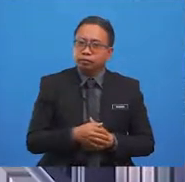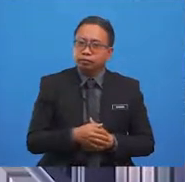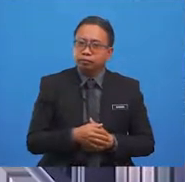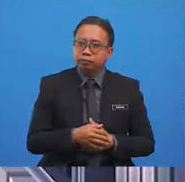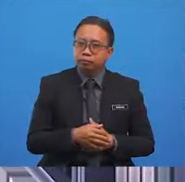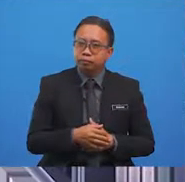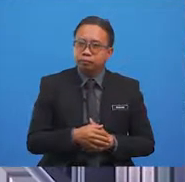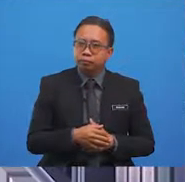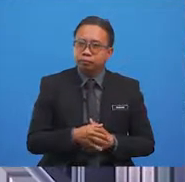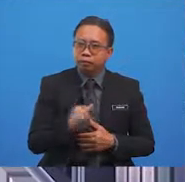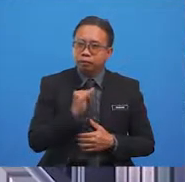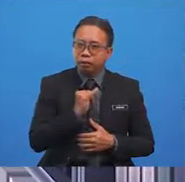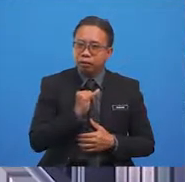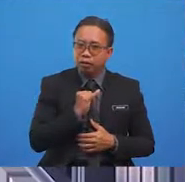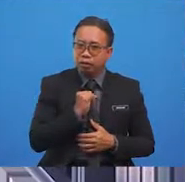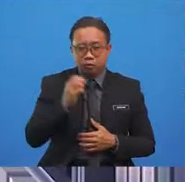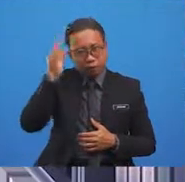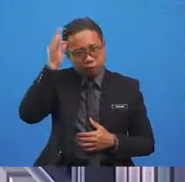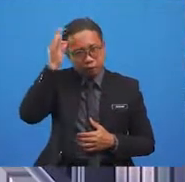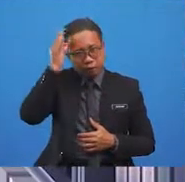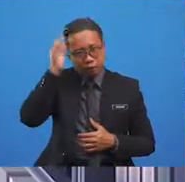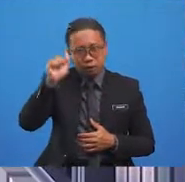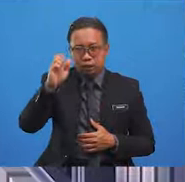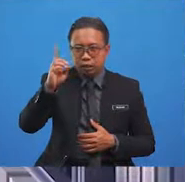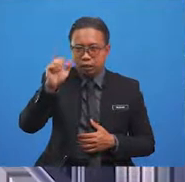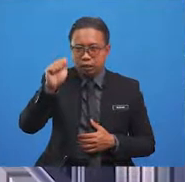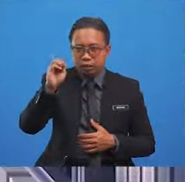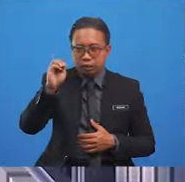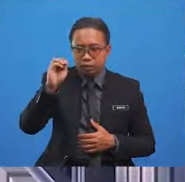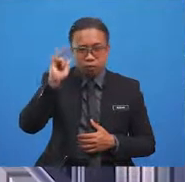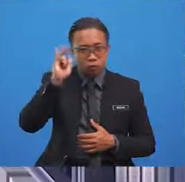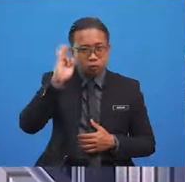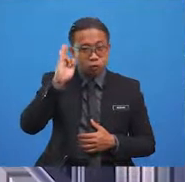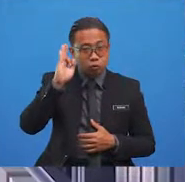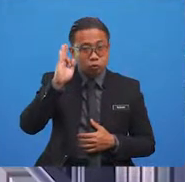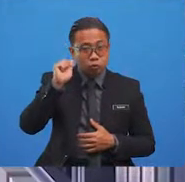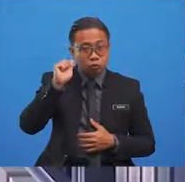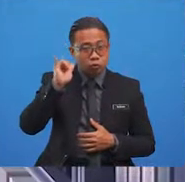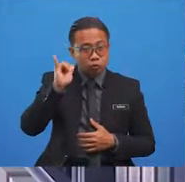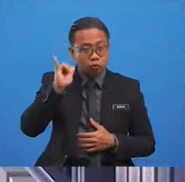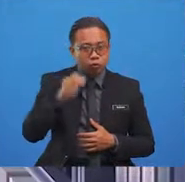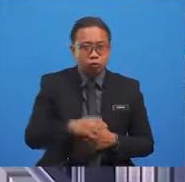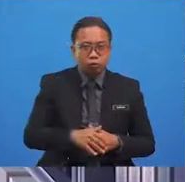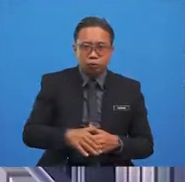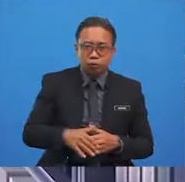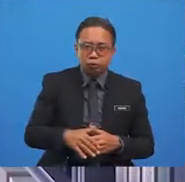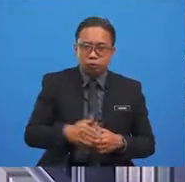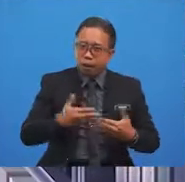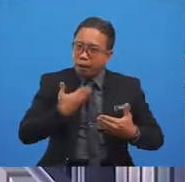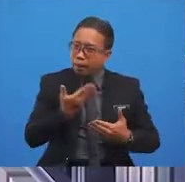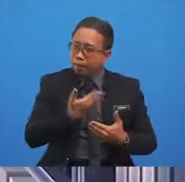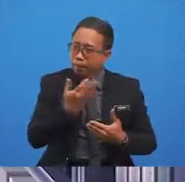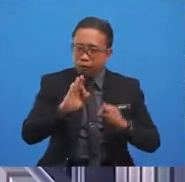really like that Adam, Yusuf and Aliyah are a big, happy